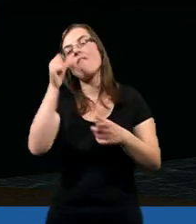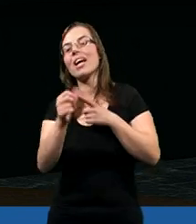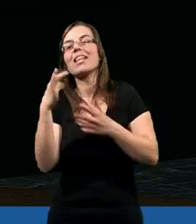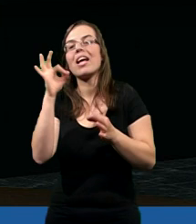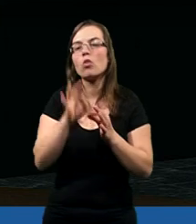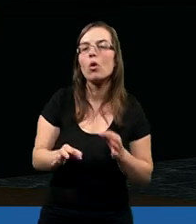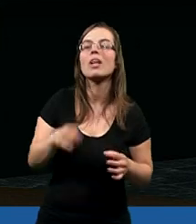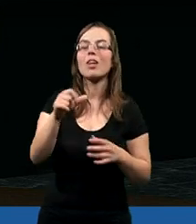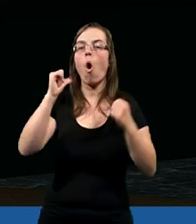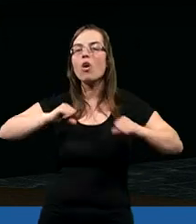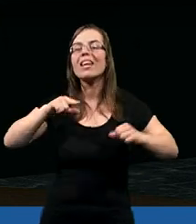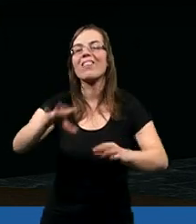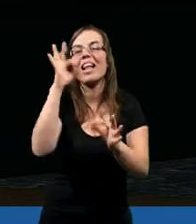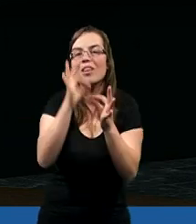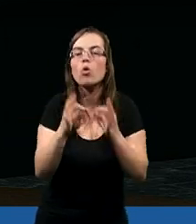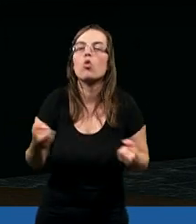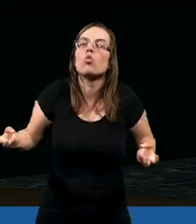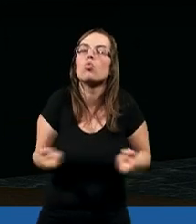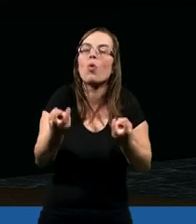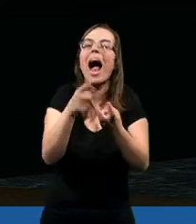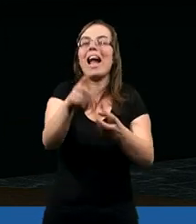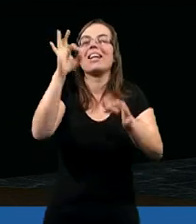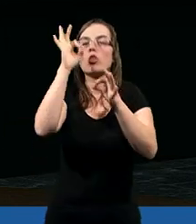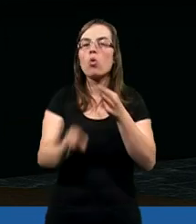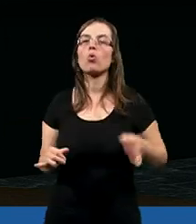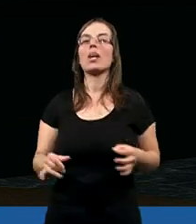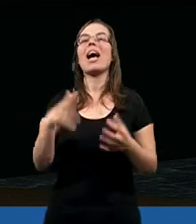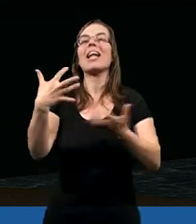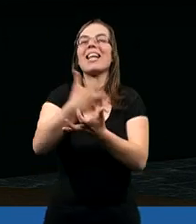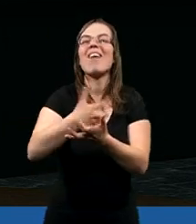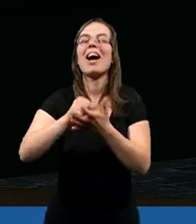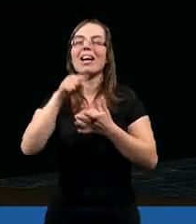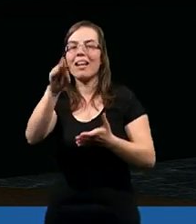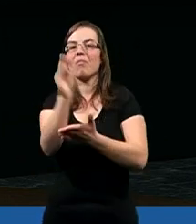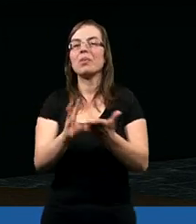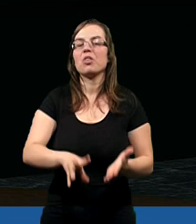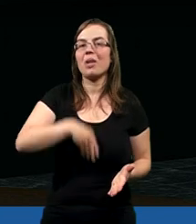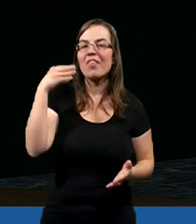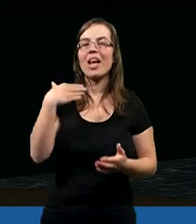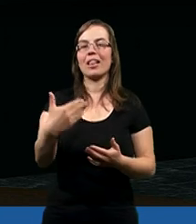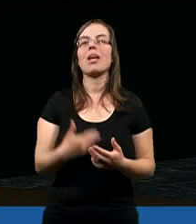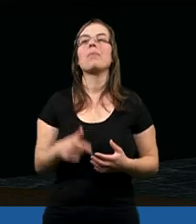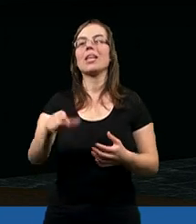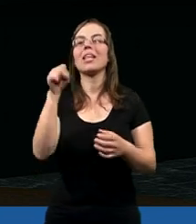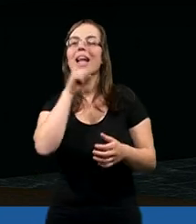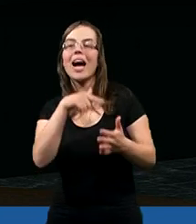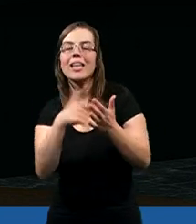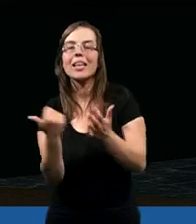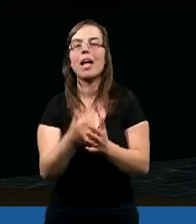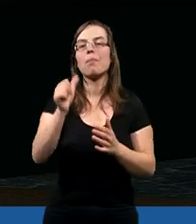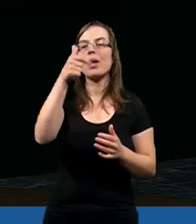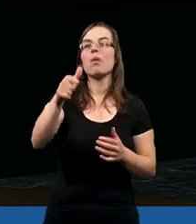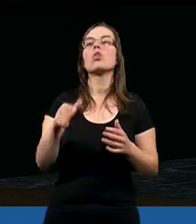niedoskonały. Oczekiwali tej doskonałości i szukali tej doskonałości. Zawarta ona jest w Pismie Świętym Starego